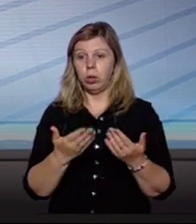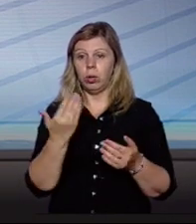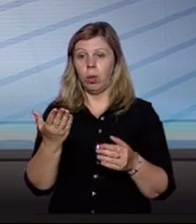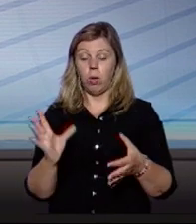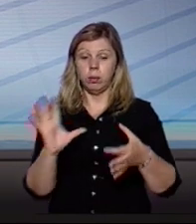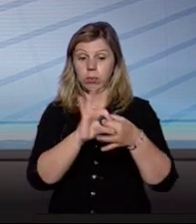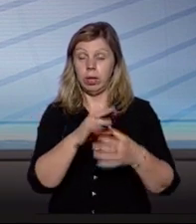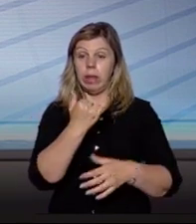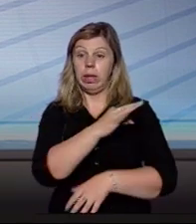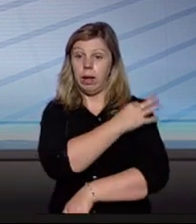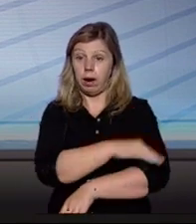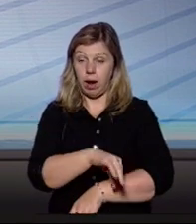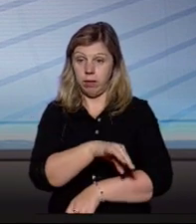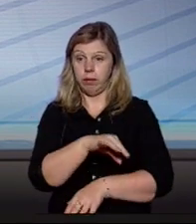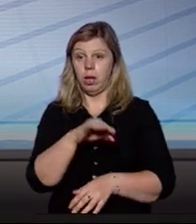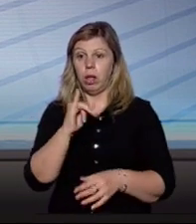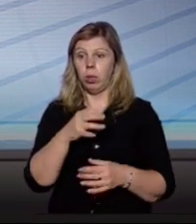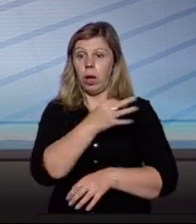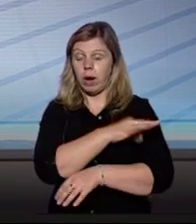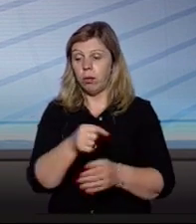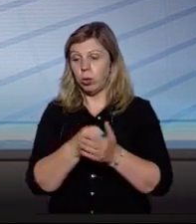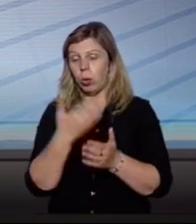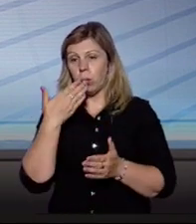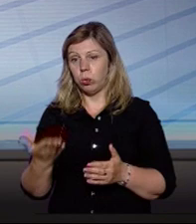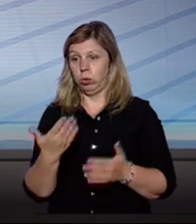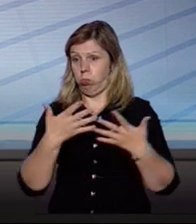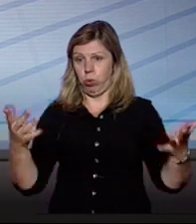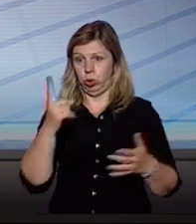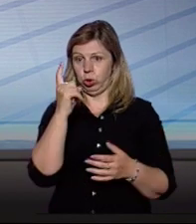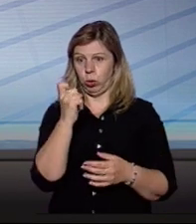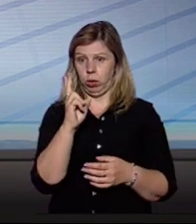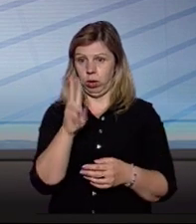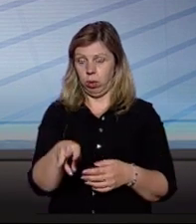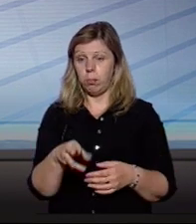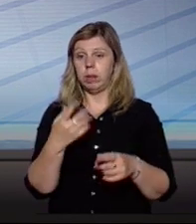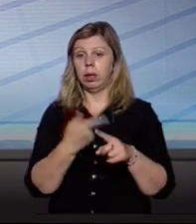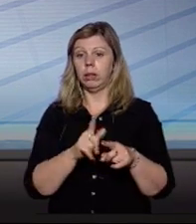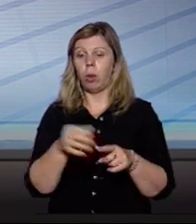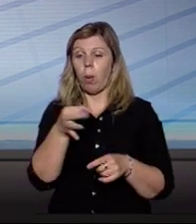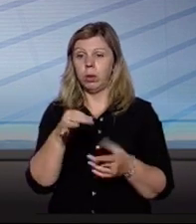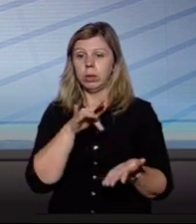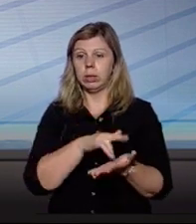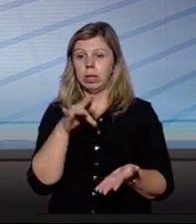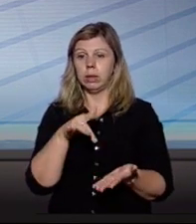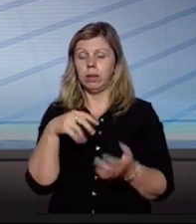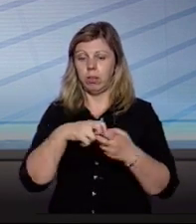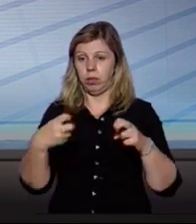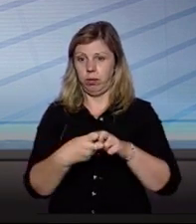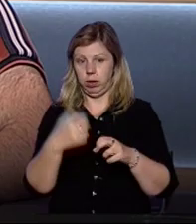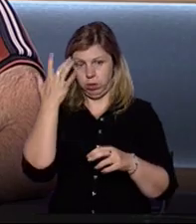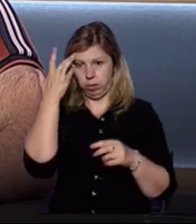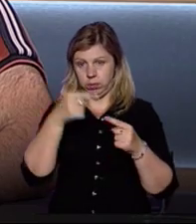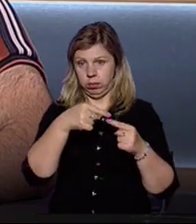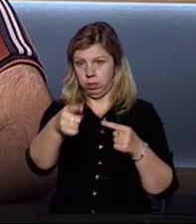приєднають і Рахів, то із Рахова до Хуста більше 100 кілометрів. Майже стільки ж, як і до обласного центру Івано-Франківська,